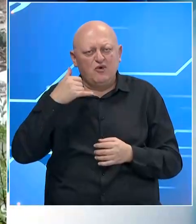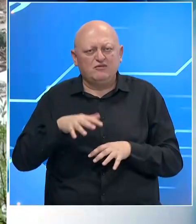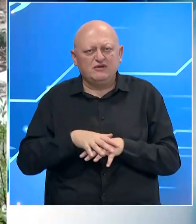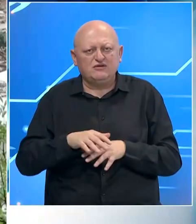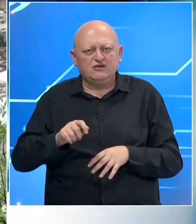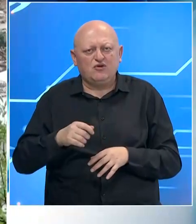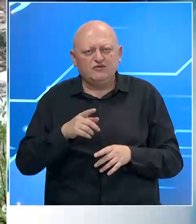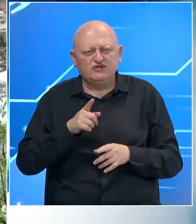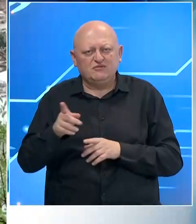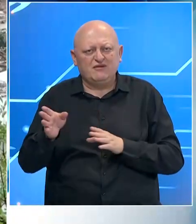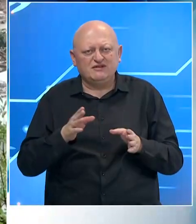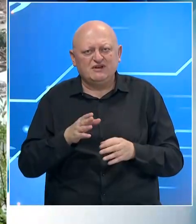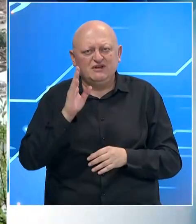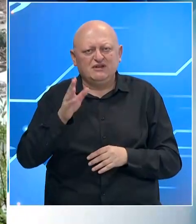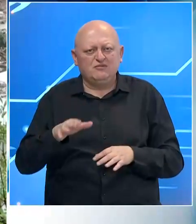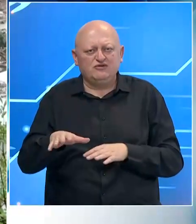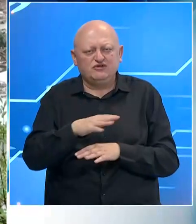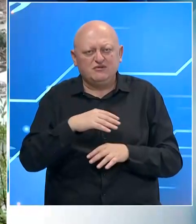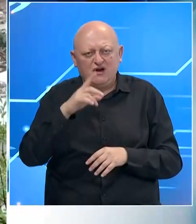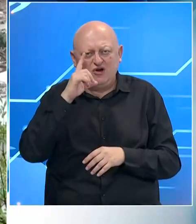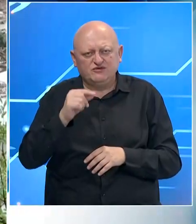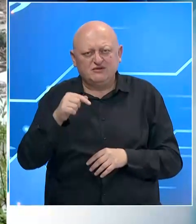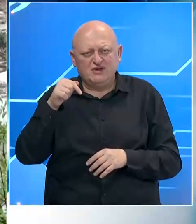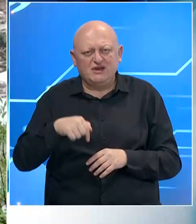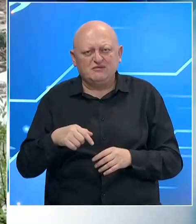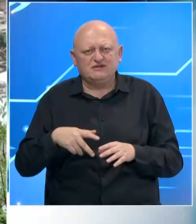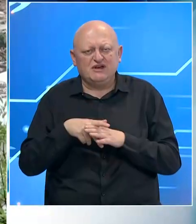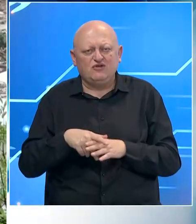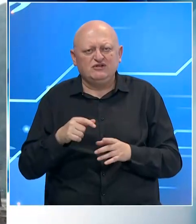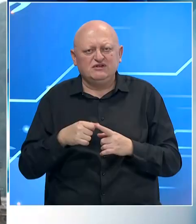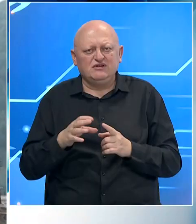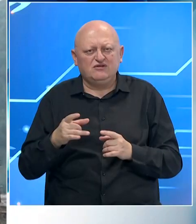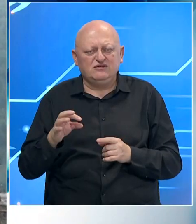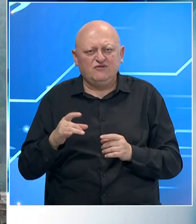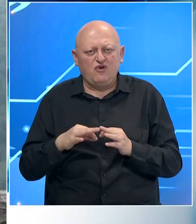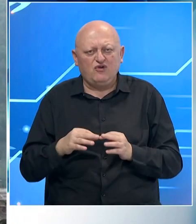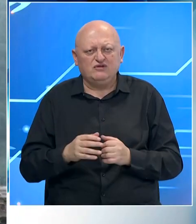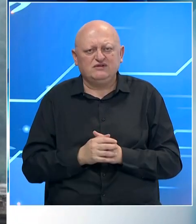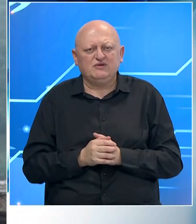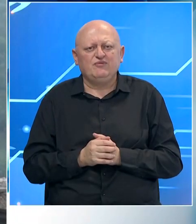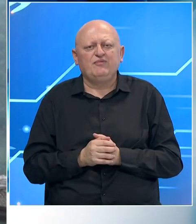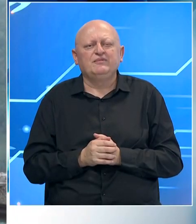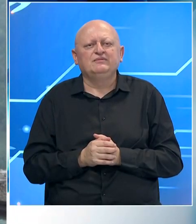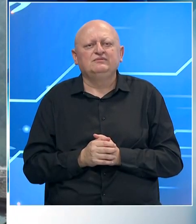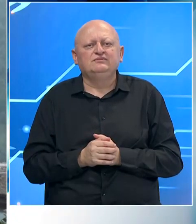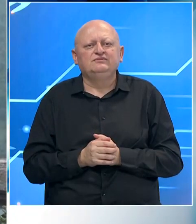i ključnih optičkih pravaca na područjima opština Jablanica, Konjic te Fojnica.